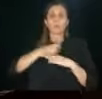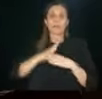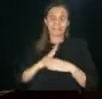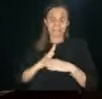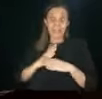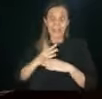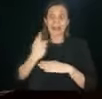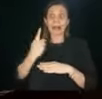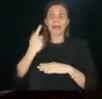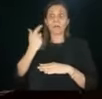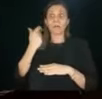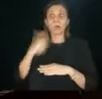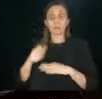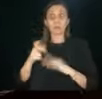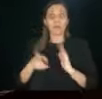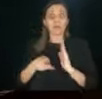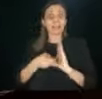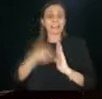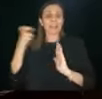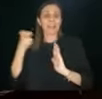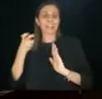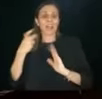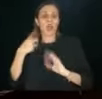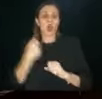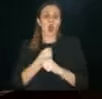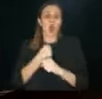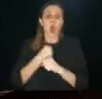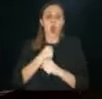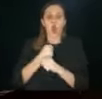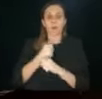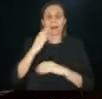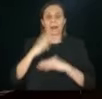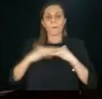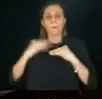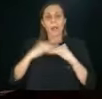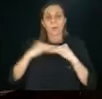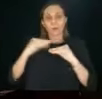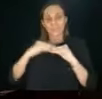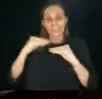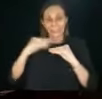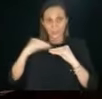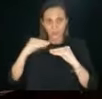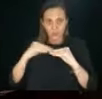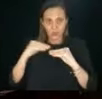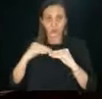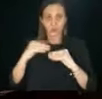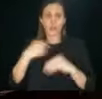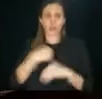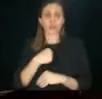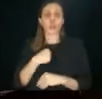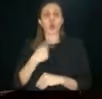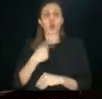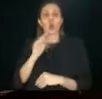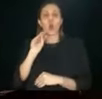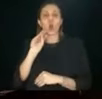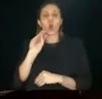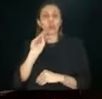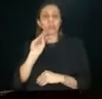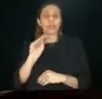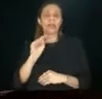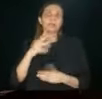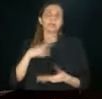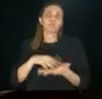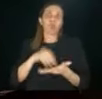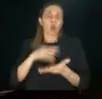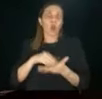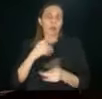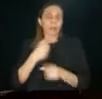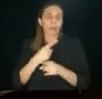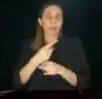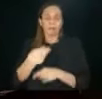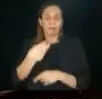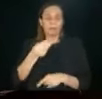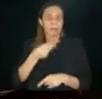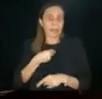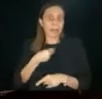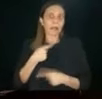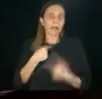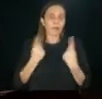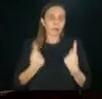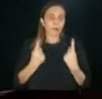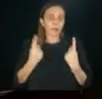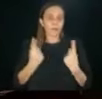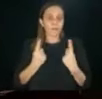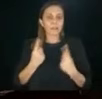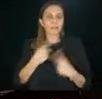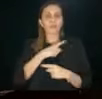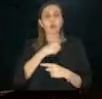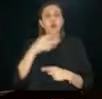metà perché il resto viene trattenuto per opere di manutenzione straordinarie di cui ho chiesto di avere copia e sto ancora aspettando,